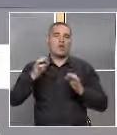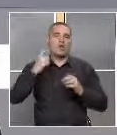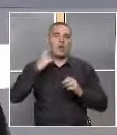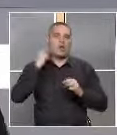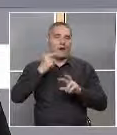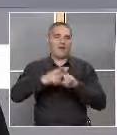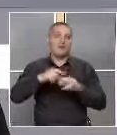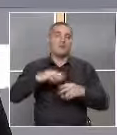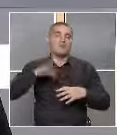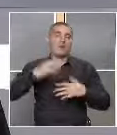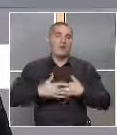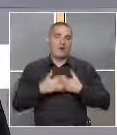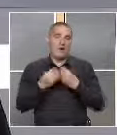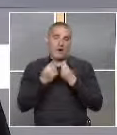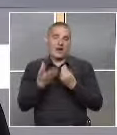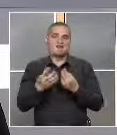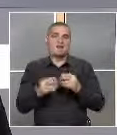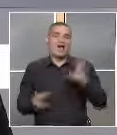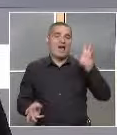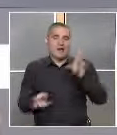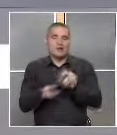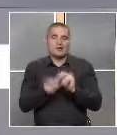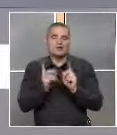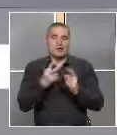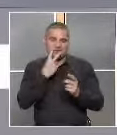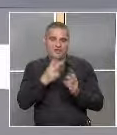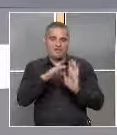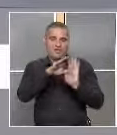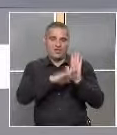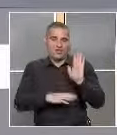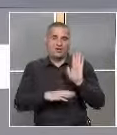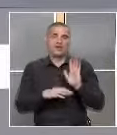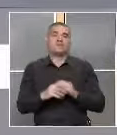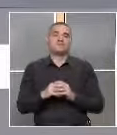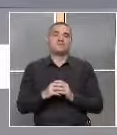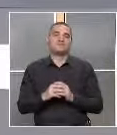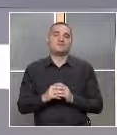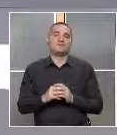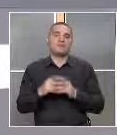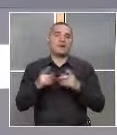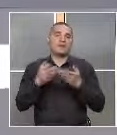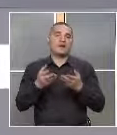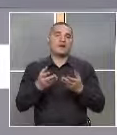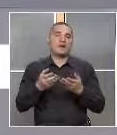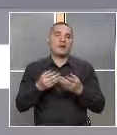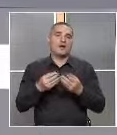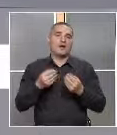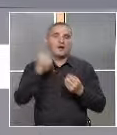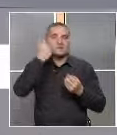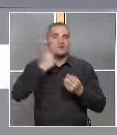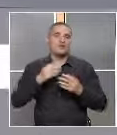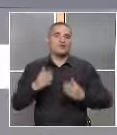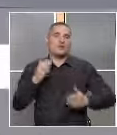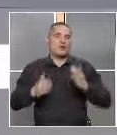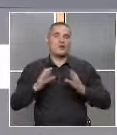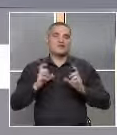харесаха резултатите, които са видни при приложението на роботите